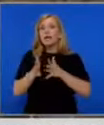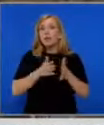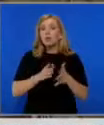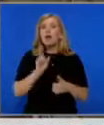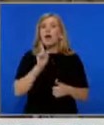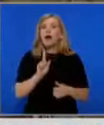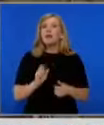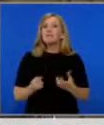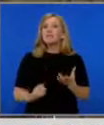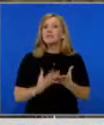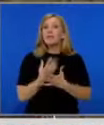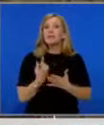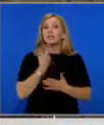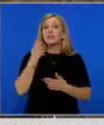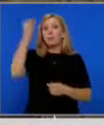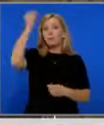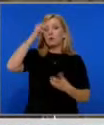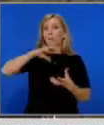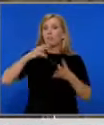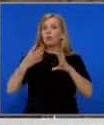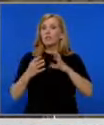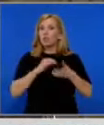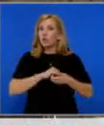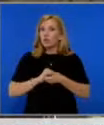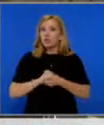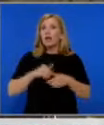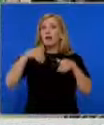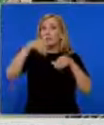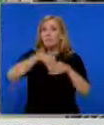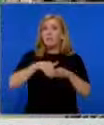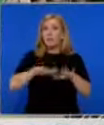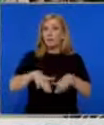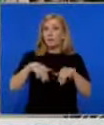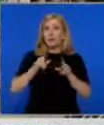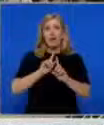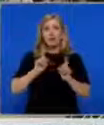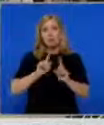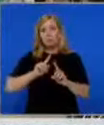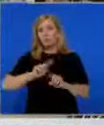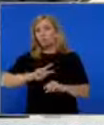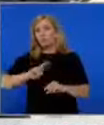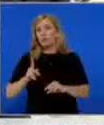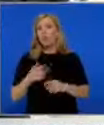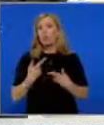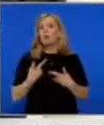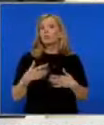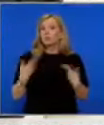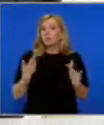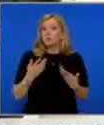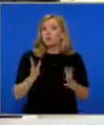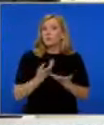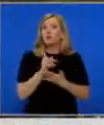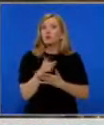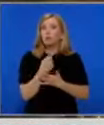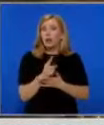възраждане е единствената българска политическа организация в парламента. Няма други! И когато възраждане започне да управлява, не